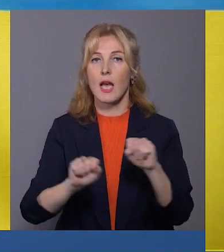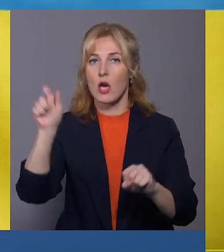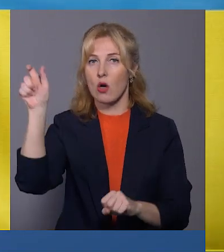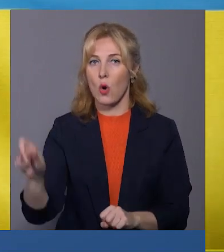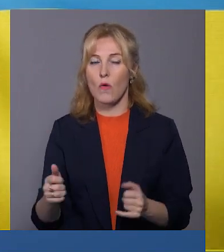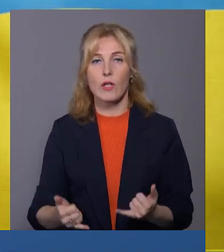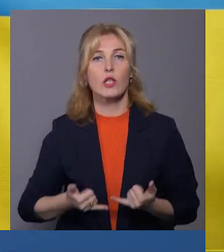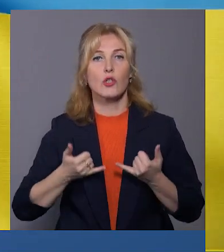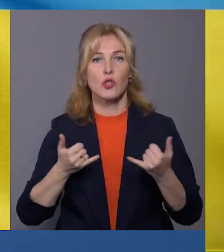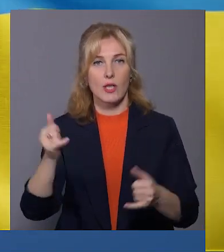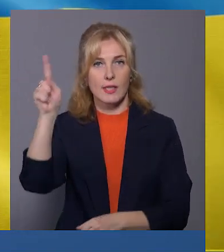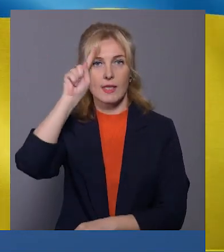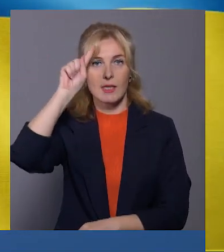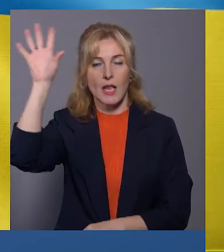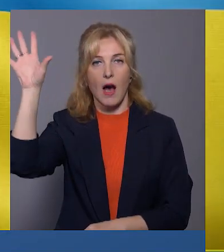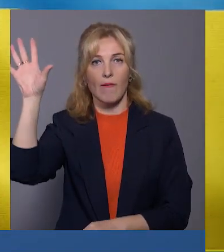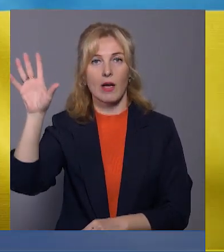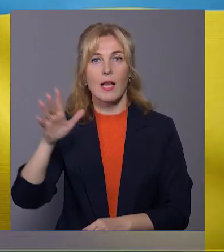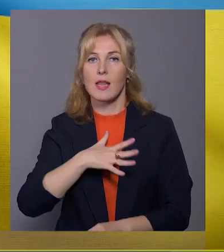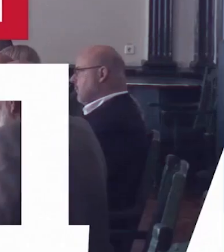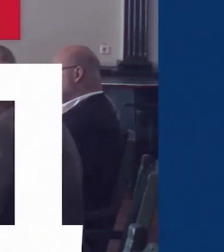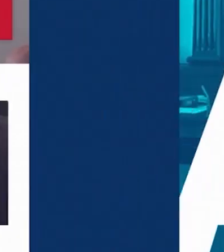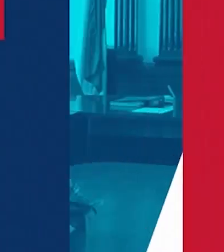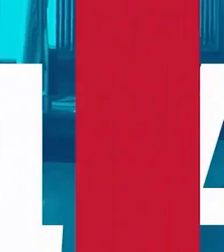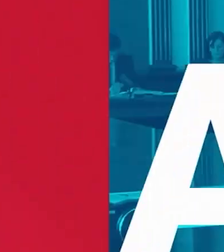Честь і слава незламним.